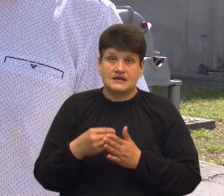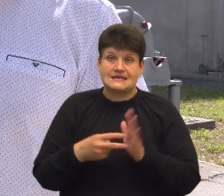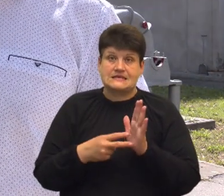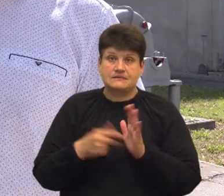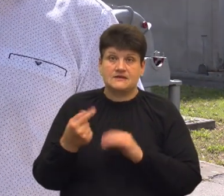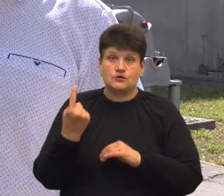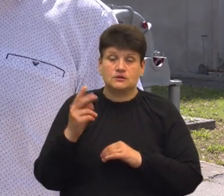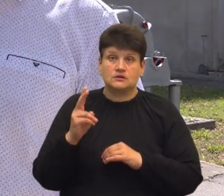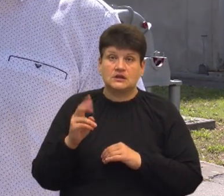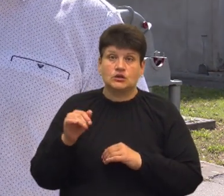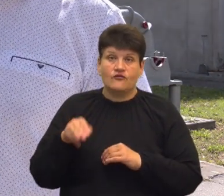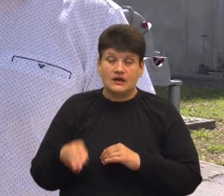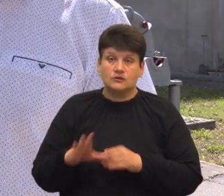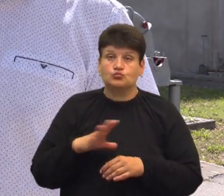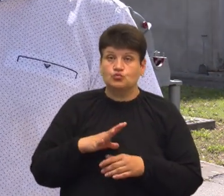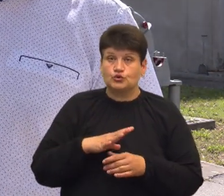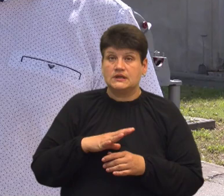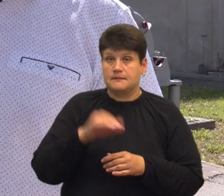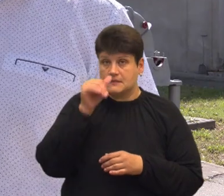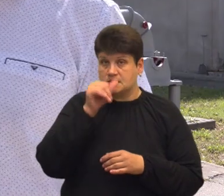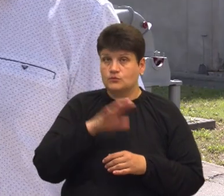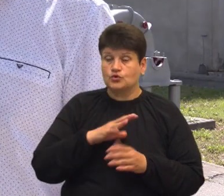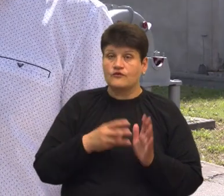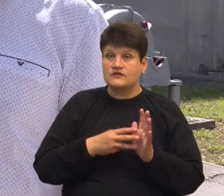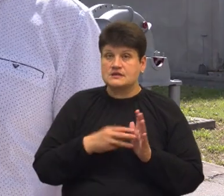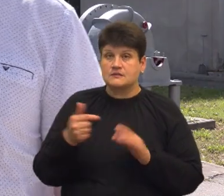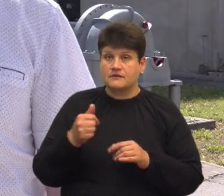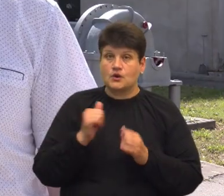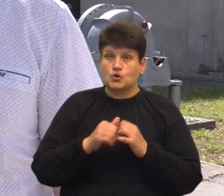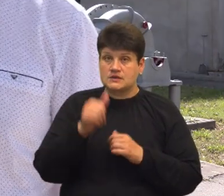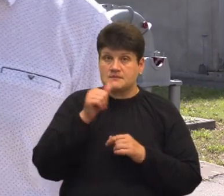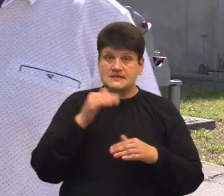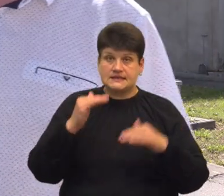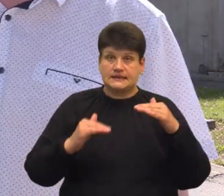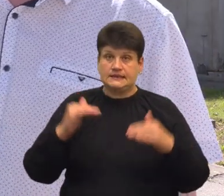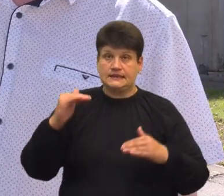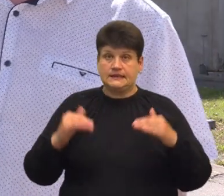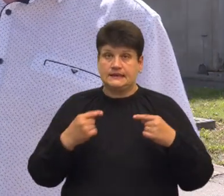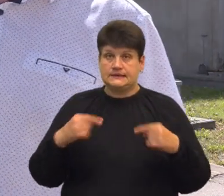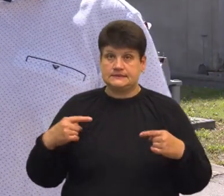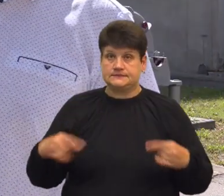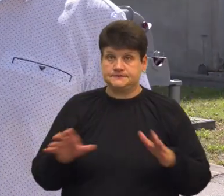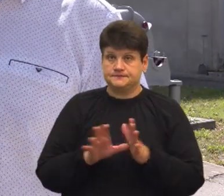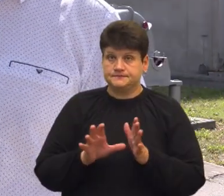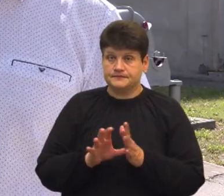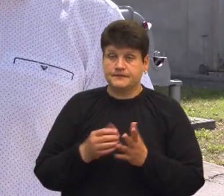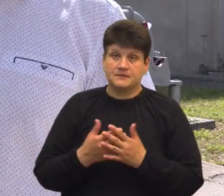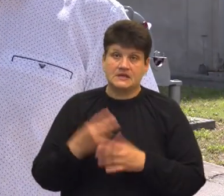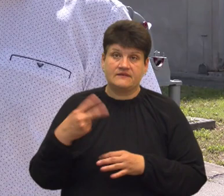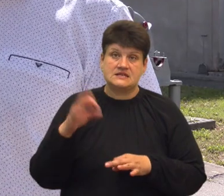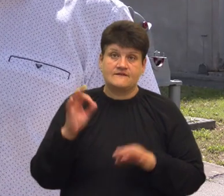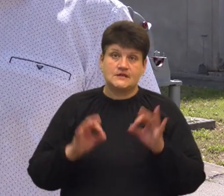кіловатт. А були місяці, що становили і 8 гривнів, тому що кожен місяць різна вартість електроенергії. Це десь в середньому на 20%,